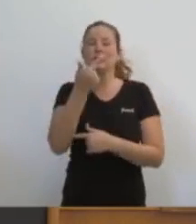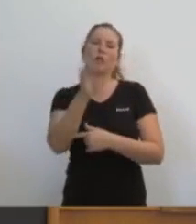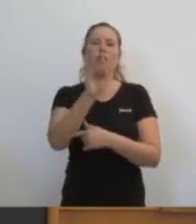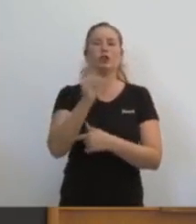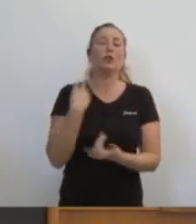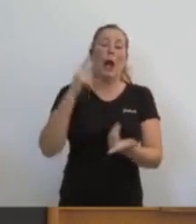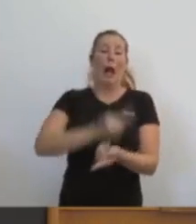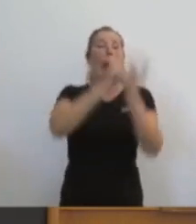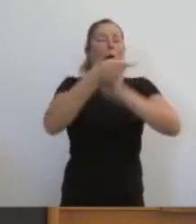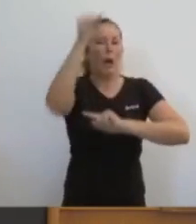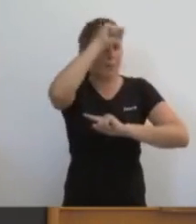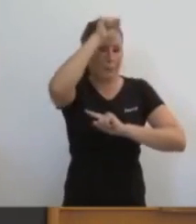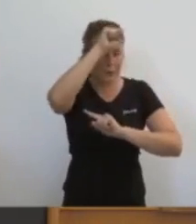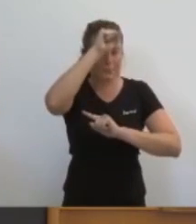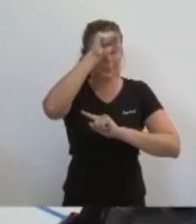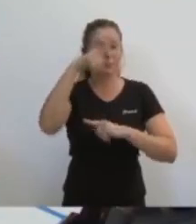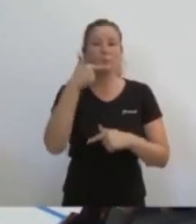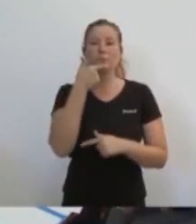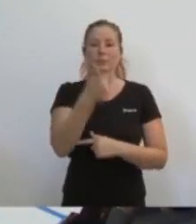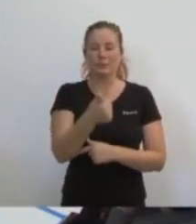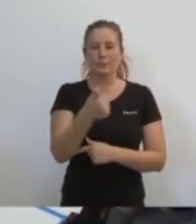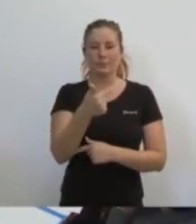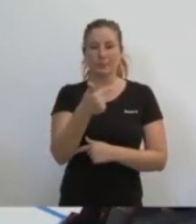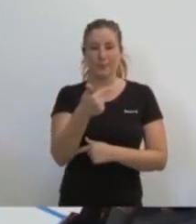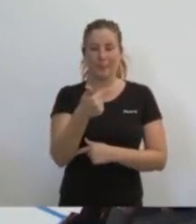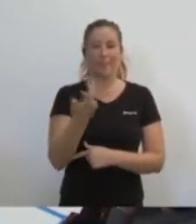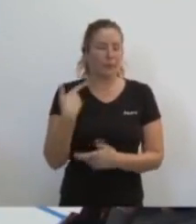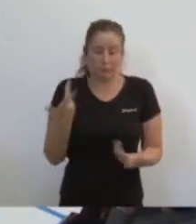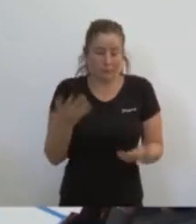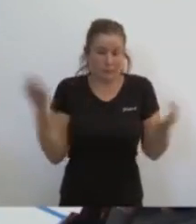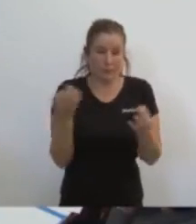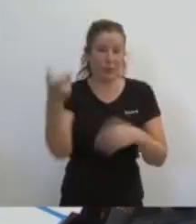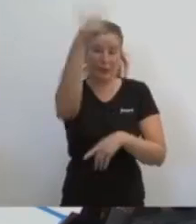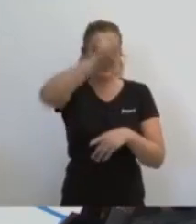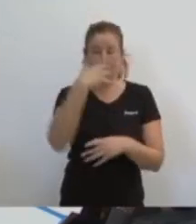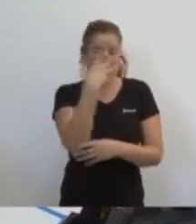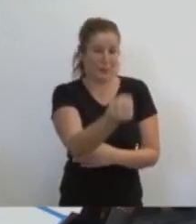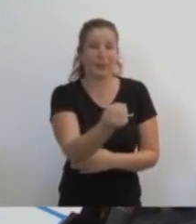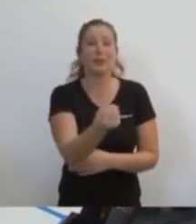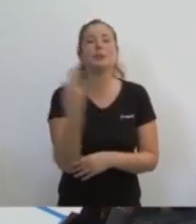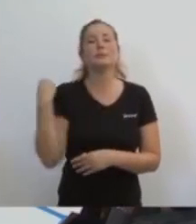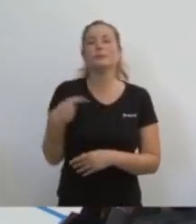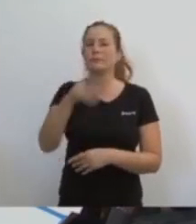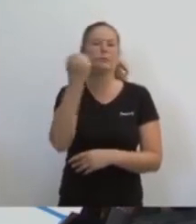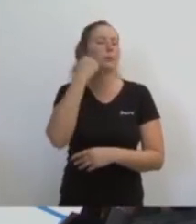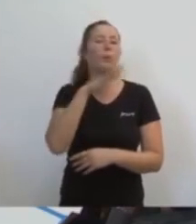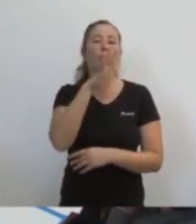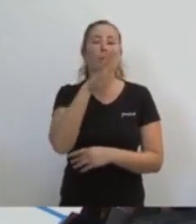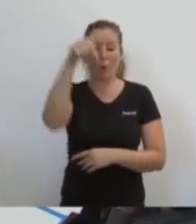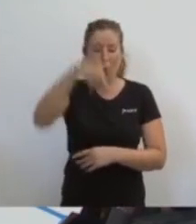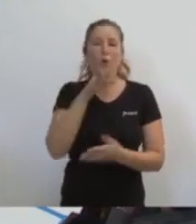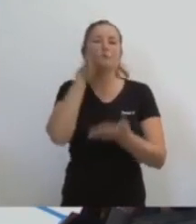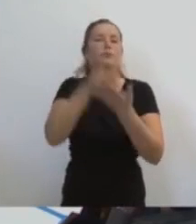Prenguin nota del que els estic dient, no? Vostè és molt bregat perquè s'havia compromès avui a